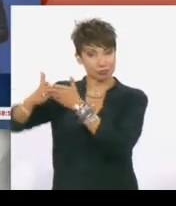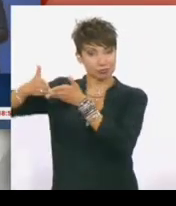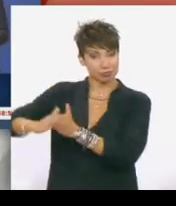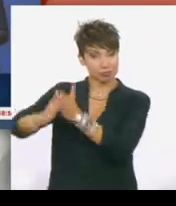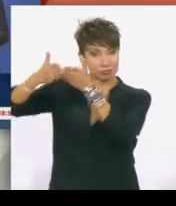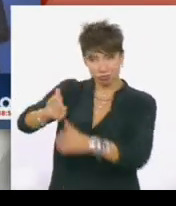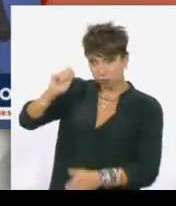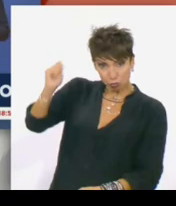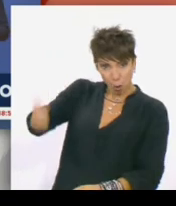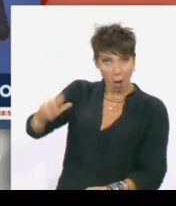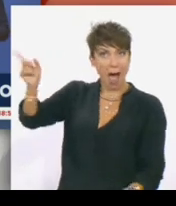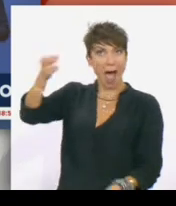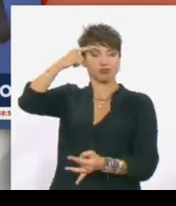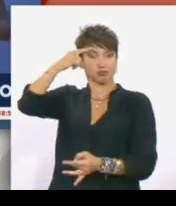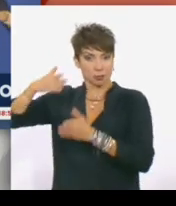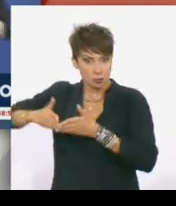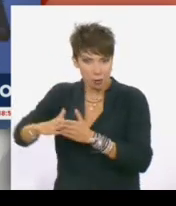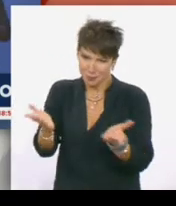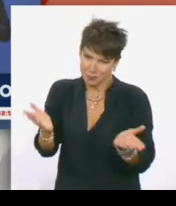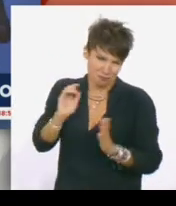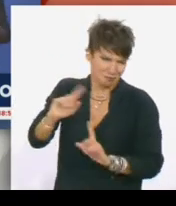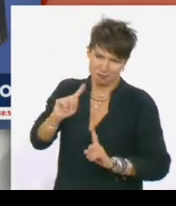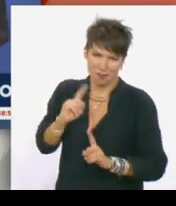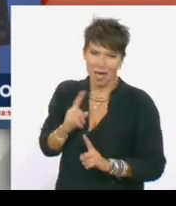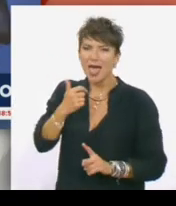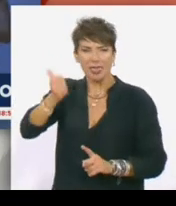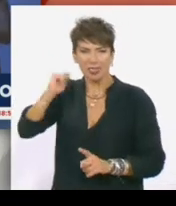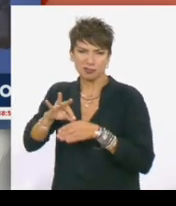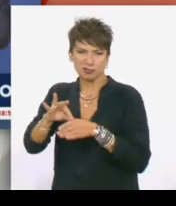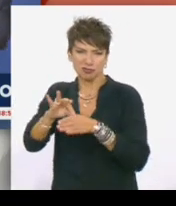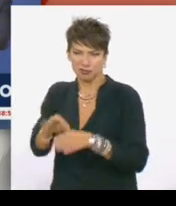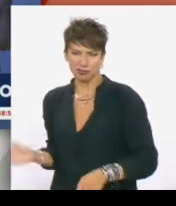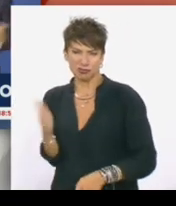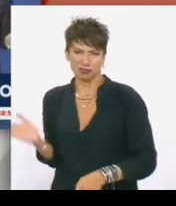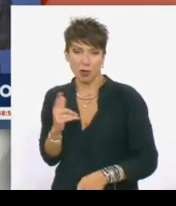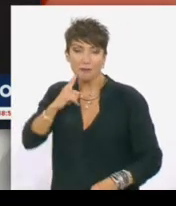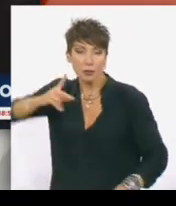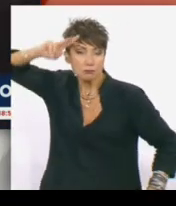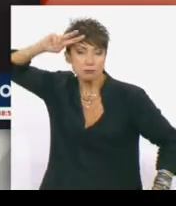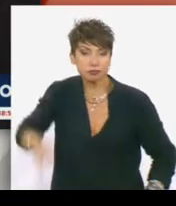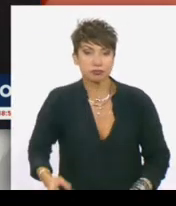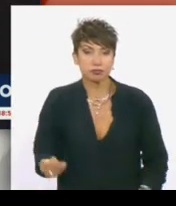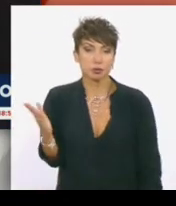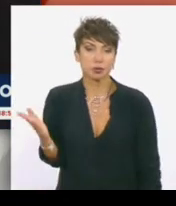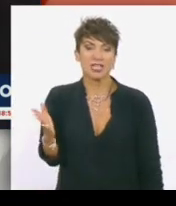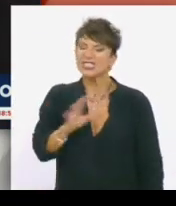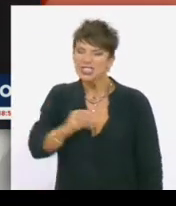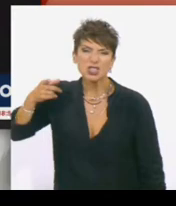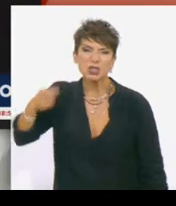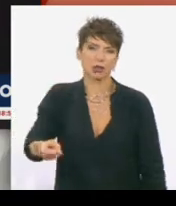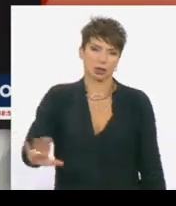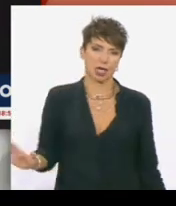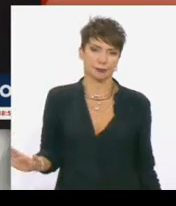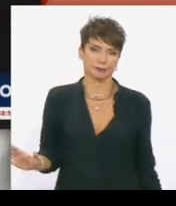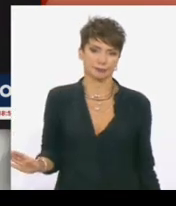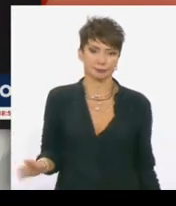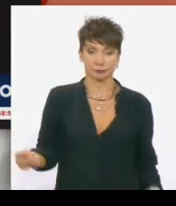παράλια για να διασχίσουν το Αιγαίο. Και αυτό που έγινε χθες από τους διακινητές, ισοδυναμί με κλιματική ενέργεια. Είναι ενδεικτικό